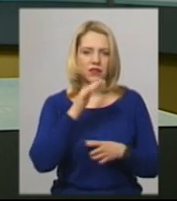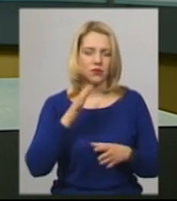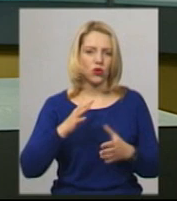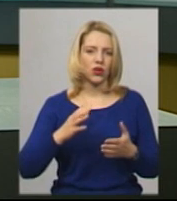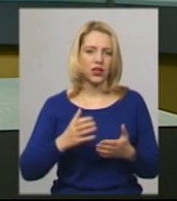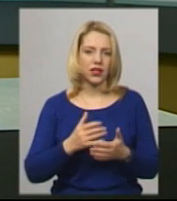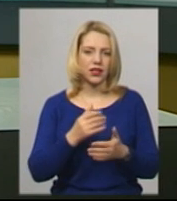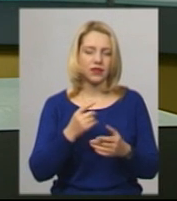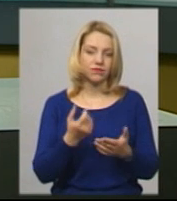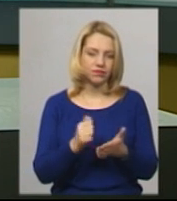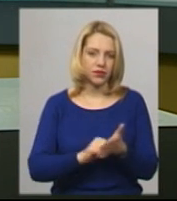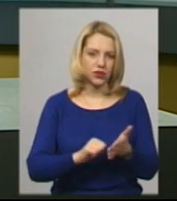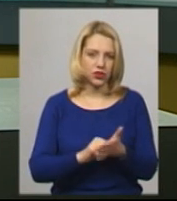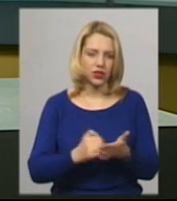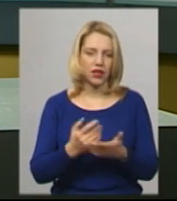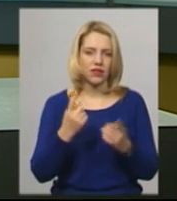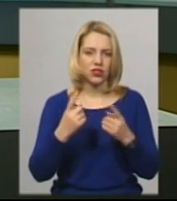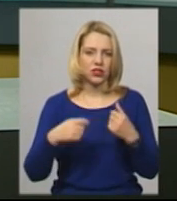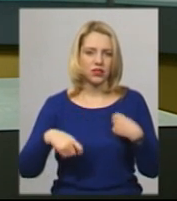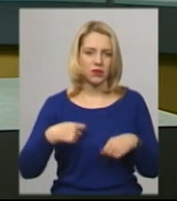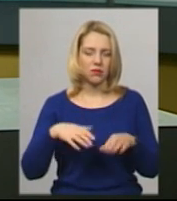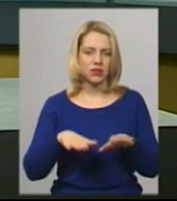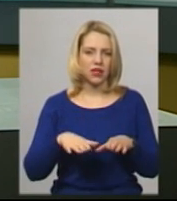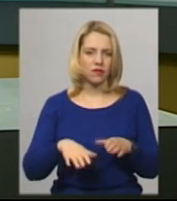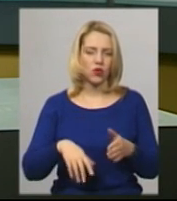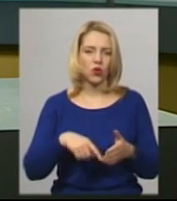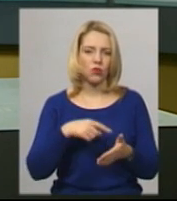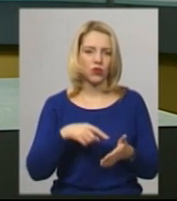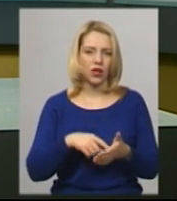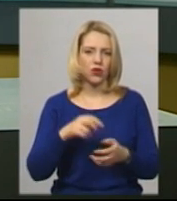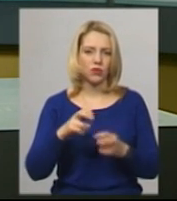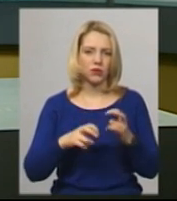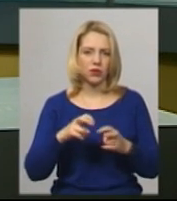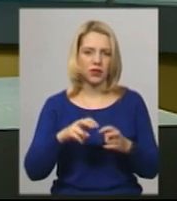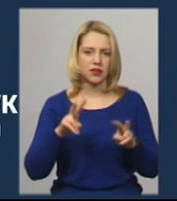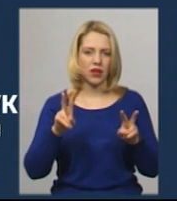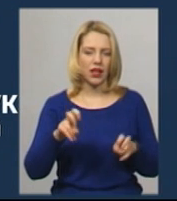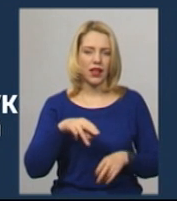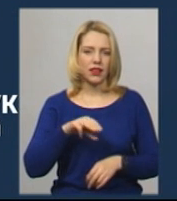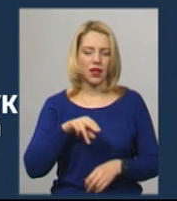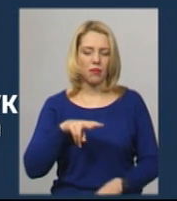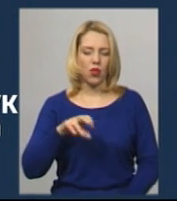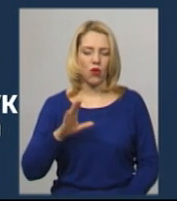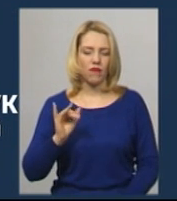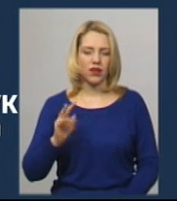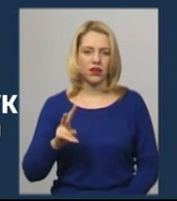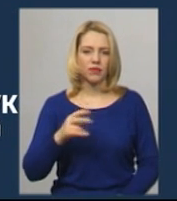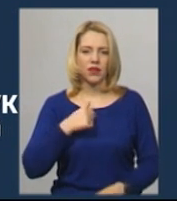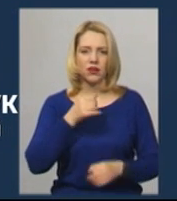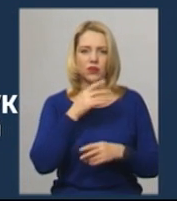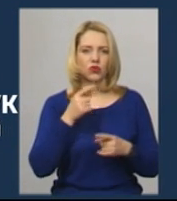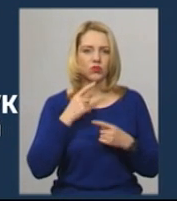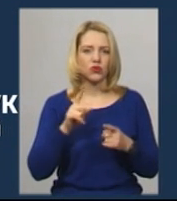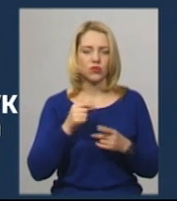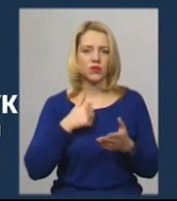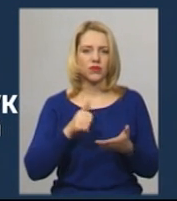через об'єктивні причини – величезні збитки місцевого комунального підприємства «Тепловик». Не можна сказати, що ми там відмовилися, що є